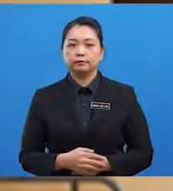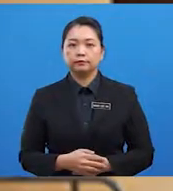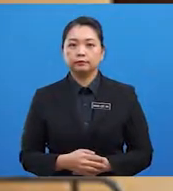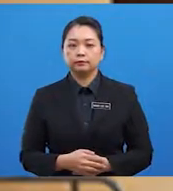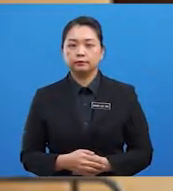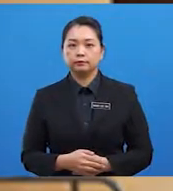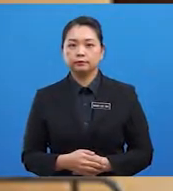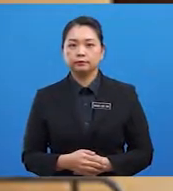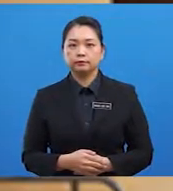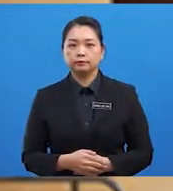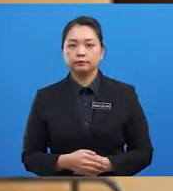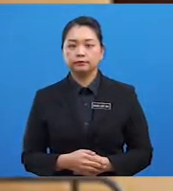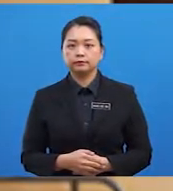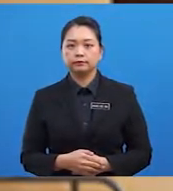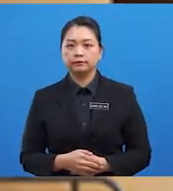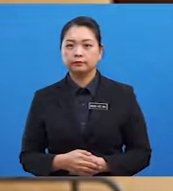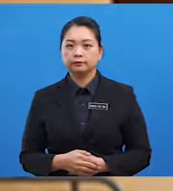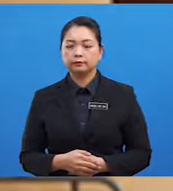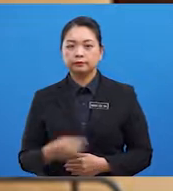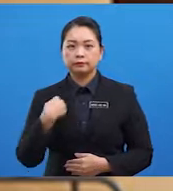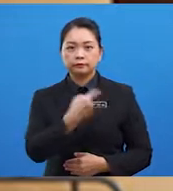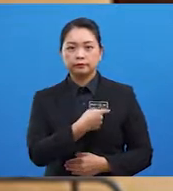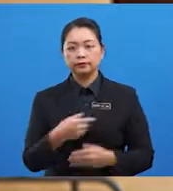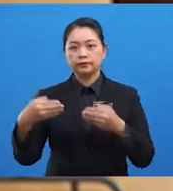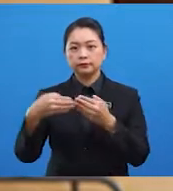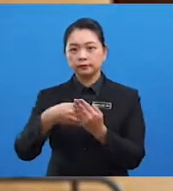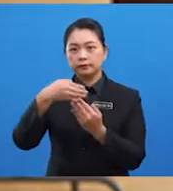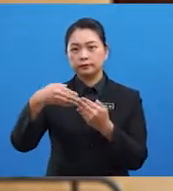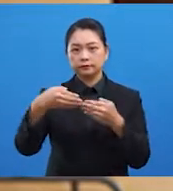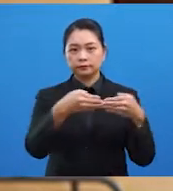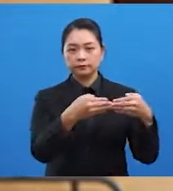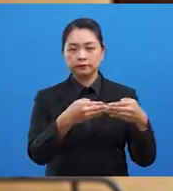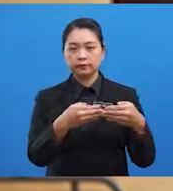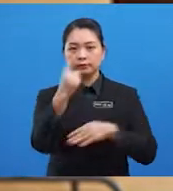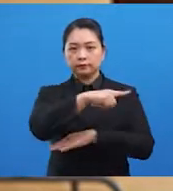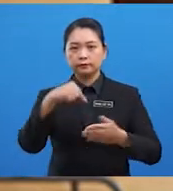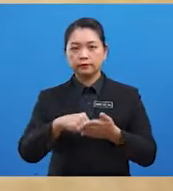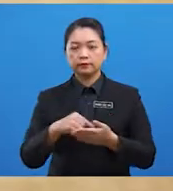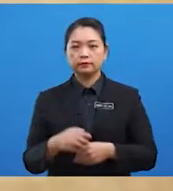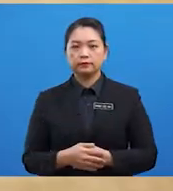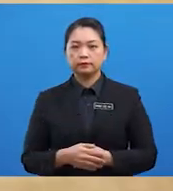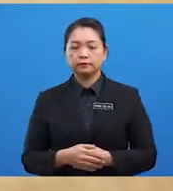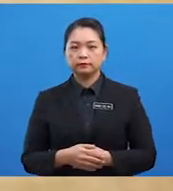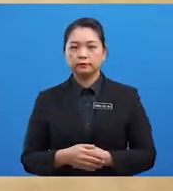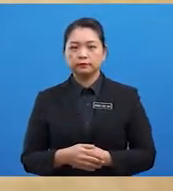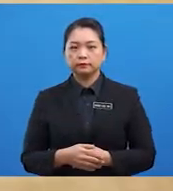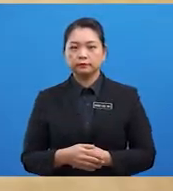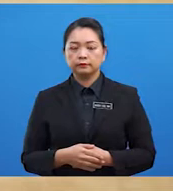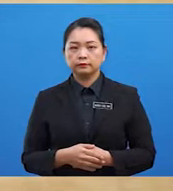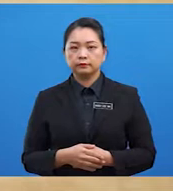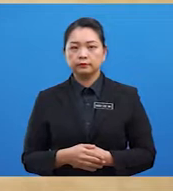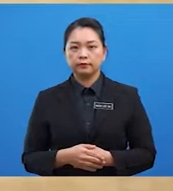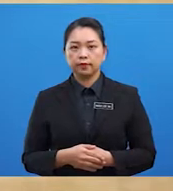Baiklah pelajar-pelajar sekalian kita teruskan pembelajaran kita hari ini Cikgu akan